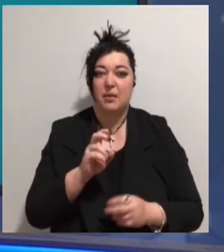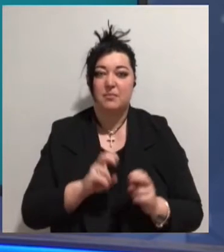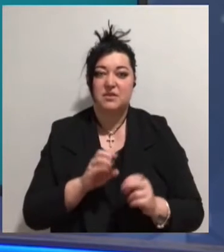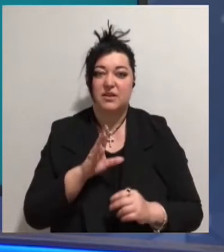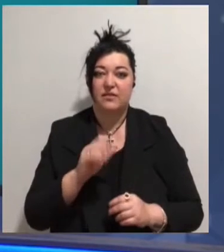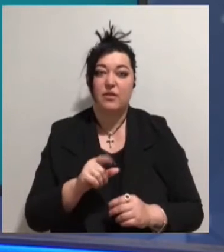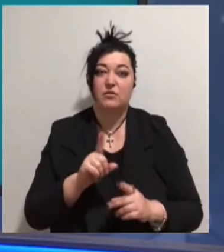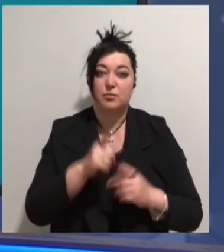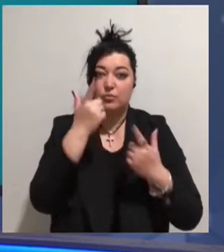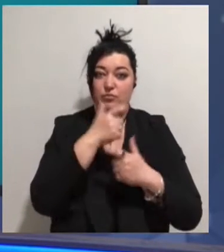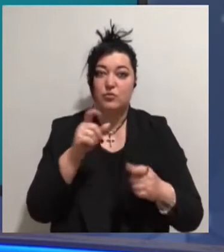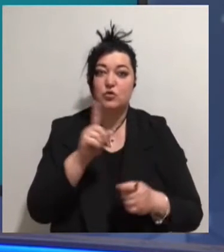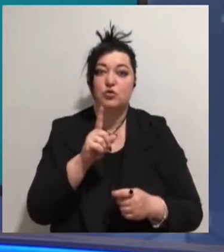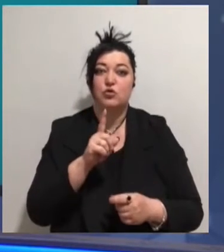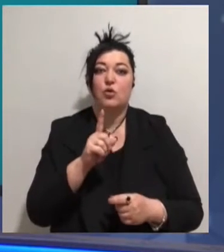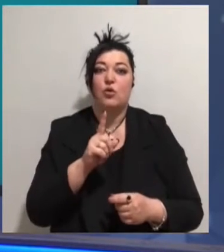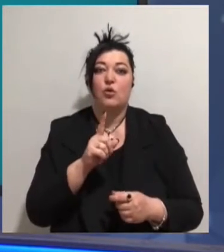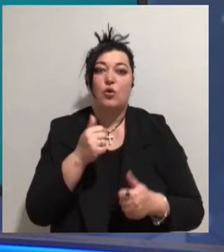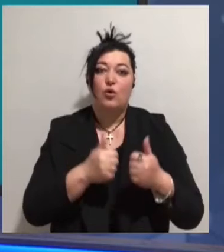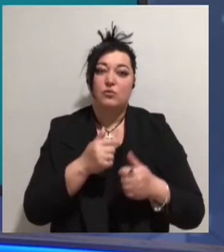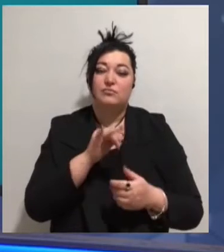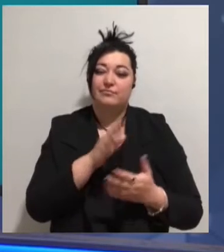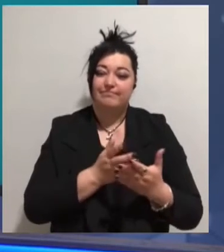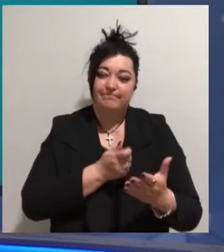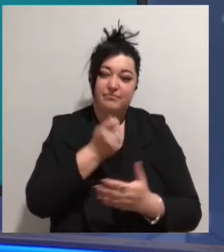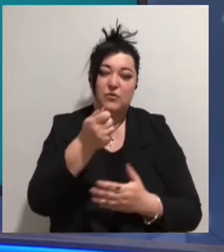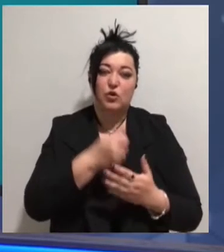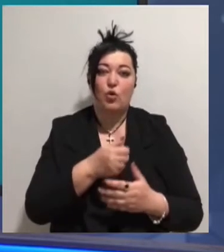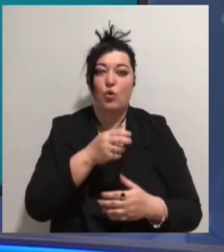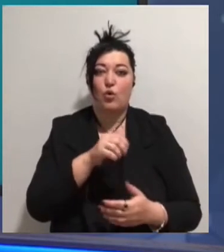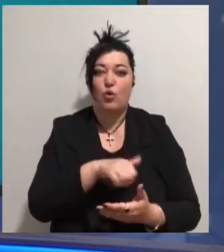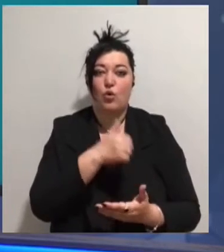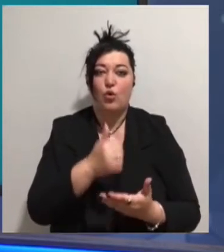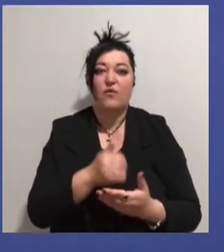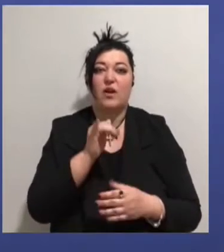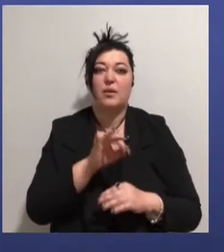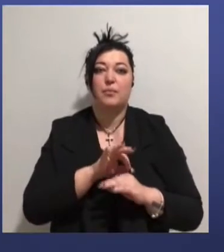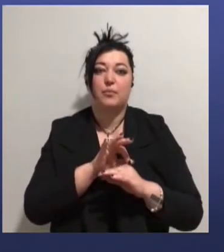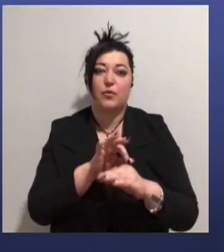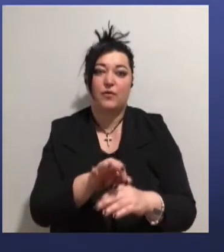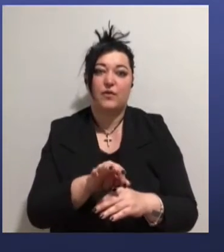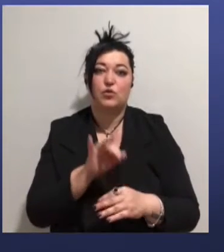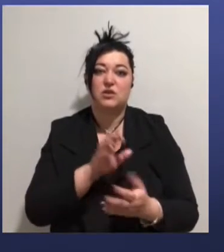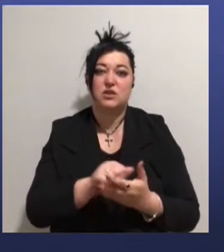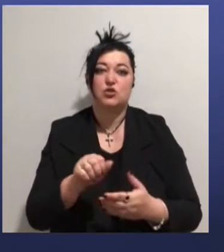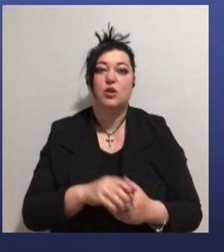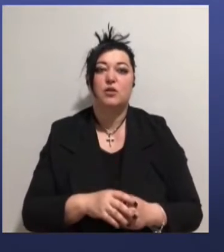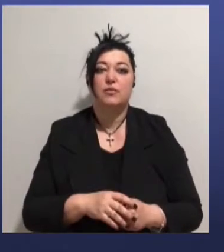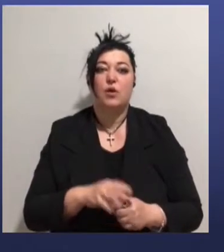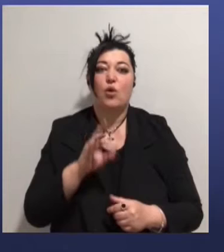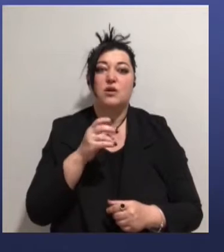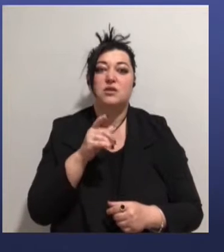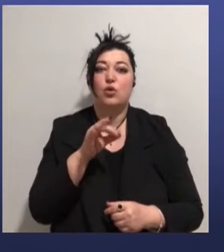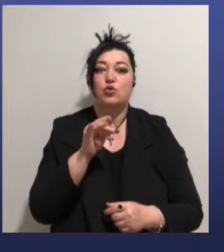конкурс на посаду голови Одеського морського торгового порту проведуть пізніше. Незабаром оголосимо конкурс